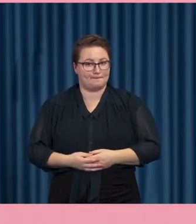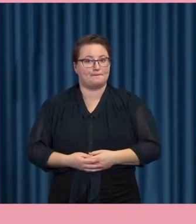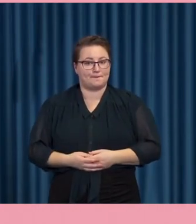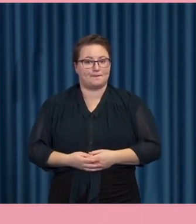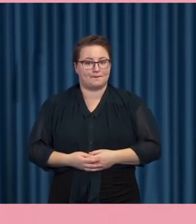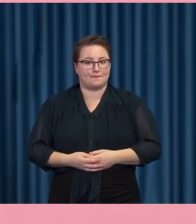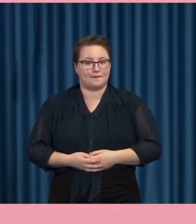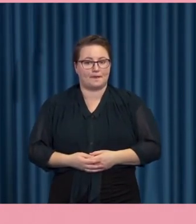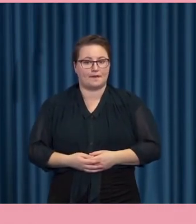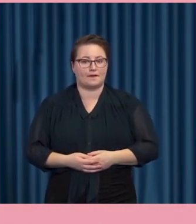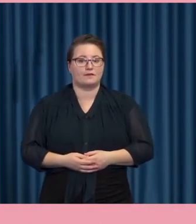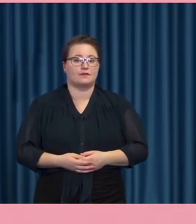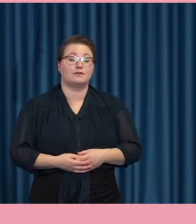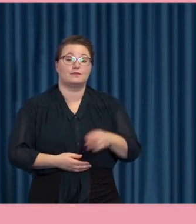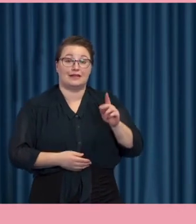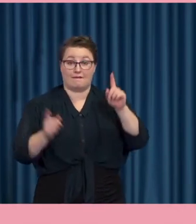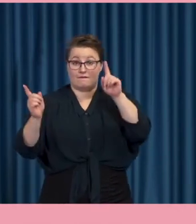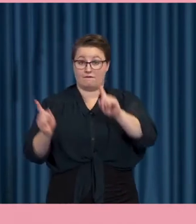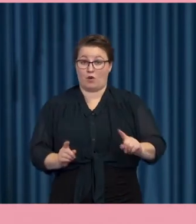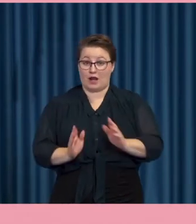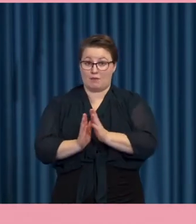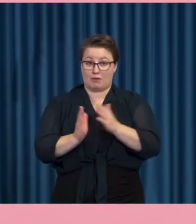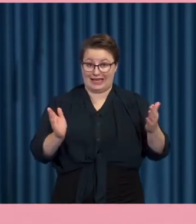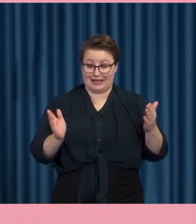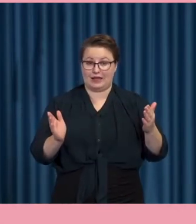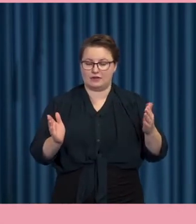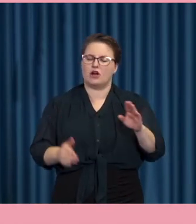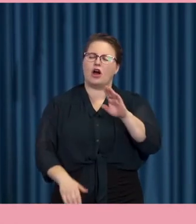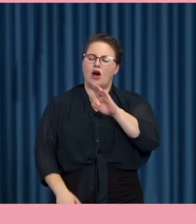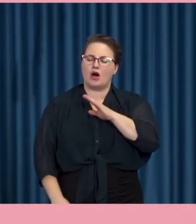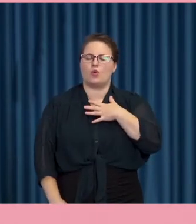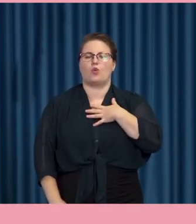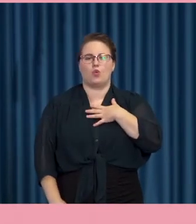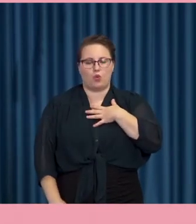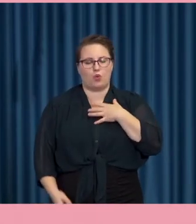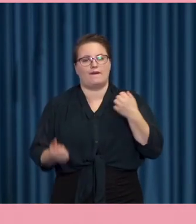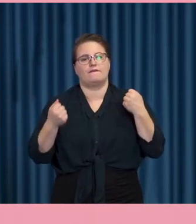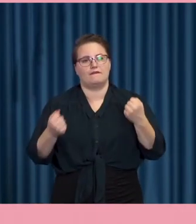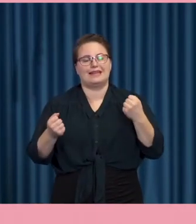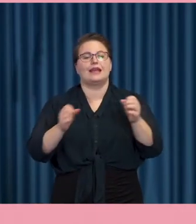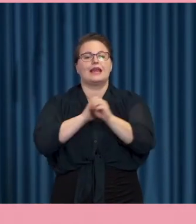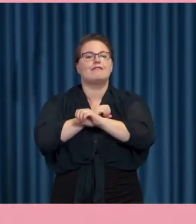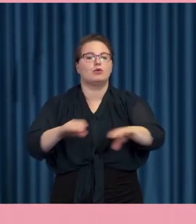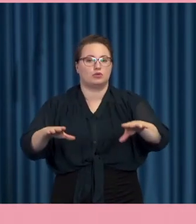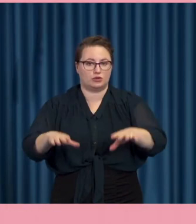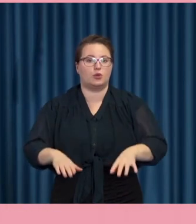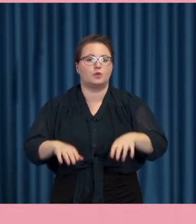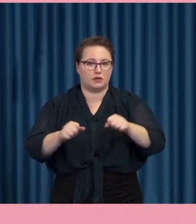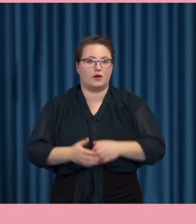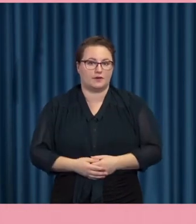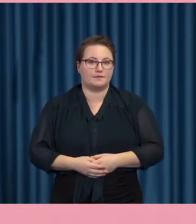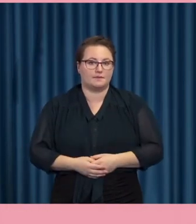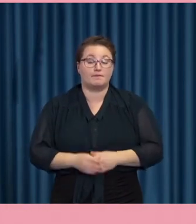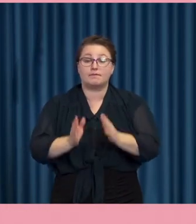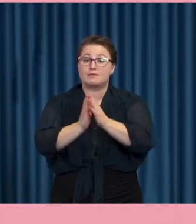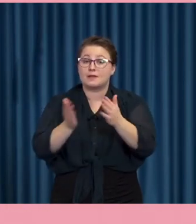För folkbibliotekens har ett jätteviktigt informationsuppdrag. De finns